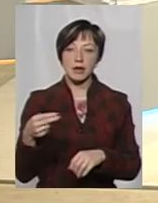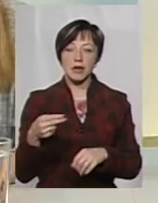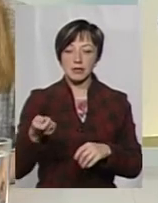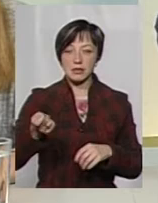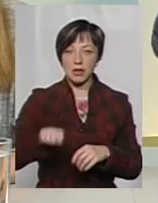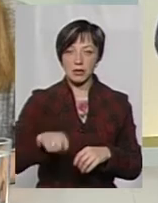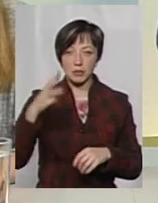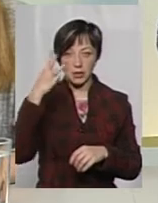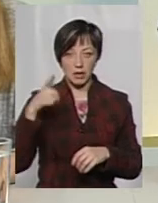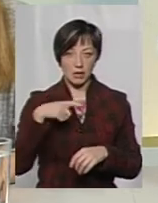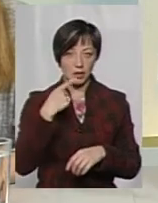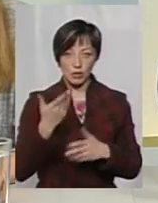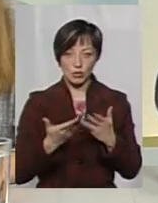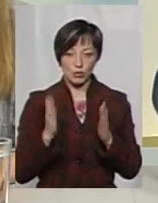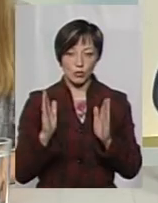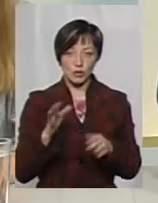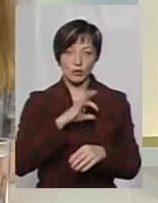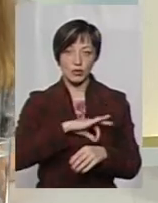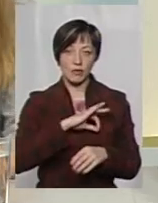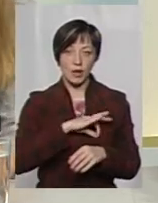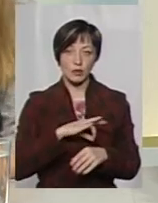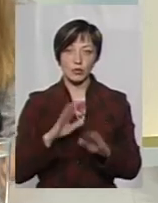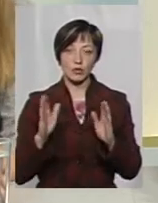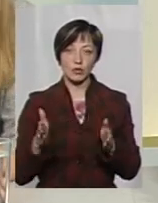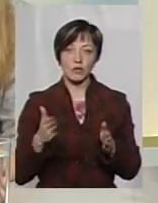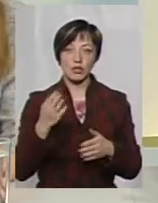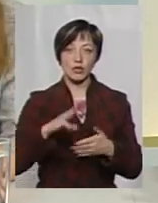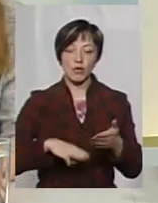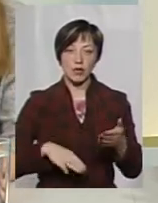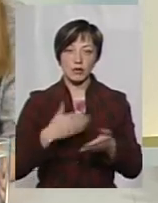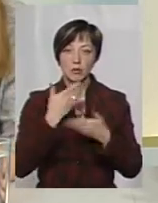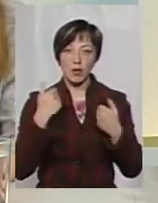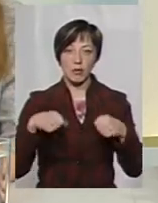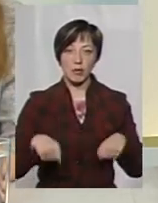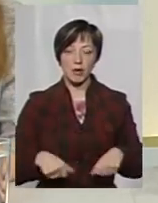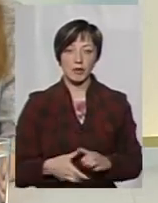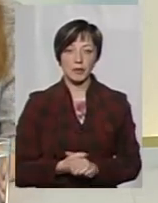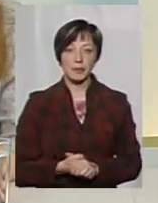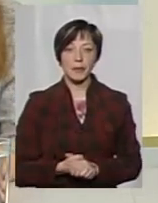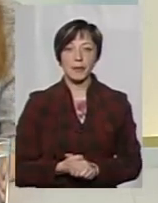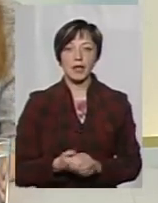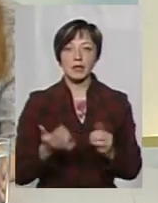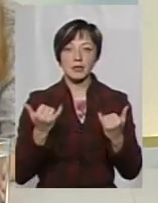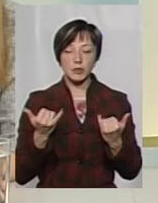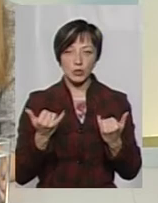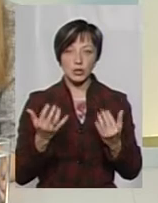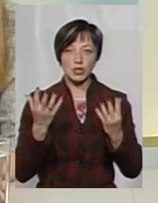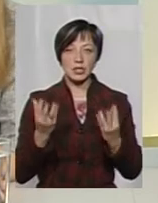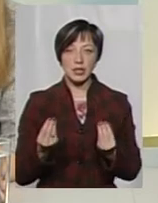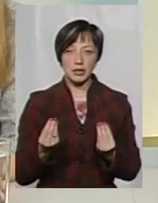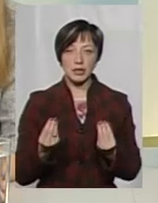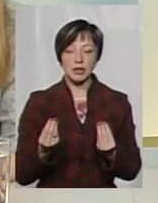Хмельницьк Газа каже, якщо ви будете споживати, то ми будемо вас штрафувати, ви не маєте на це право. І зараз, на сьогоднішній день,